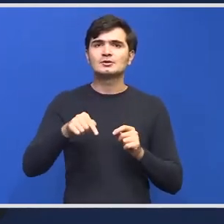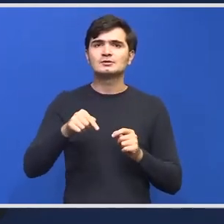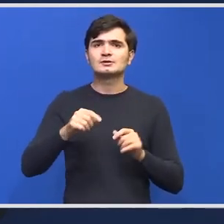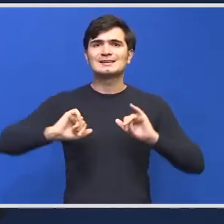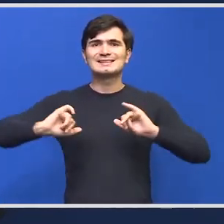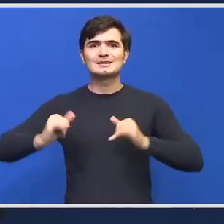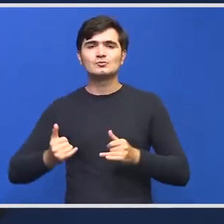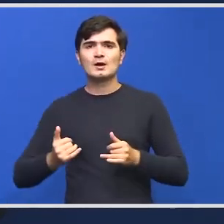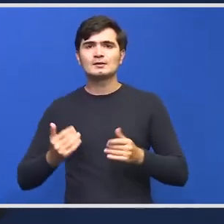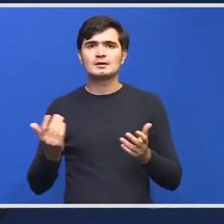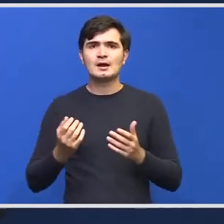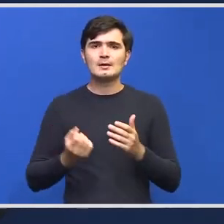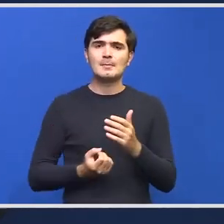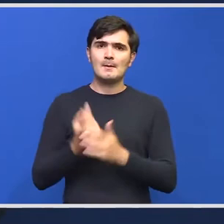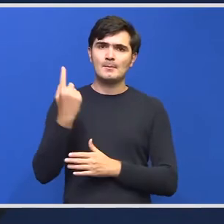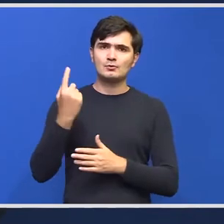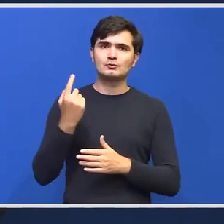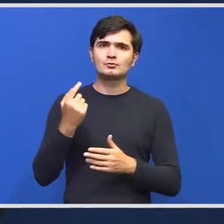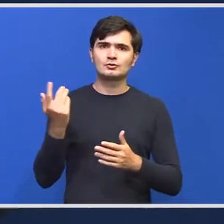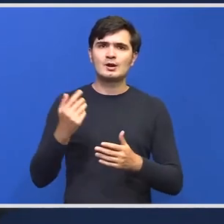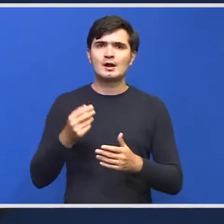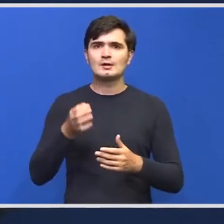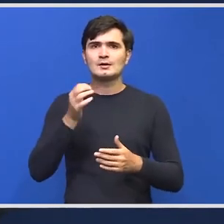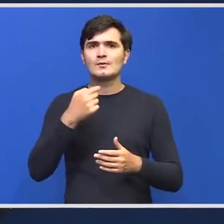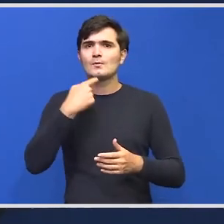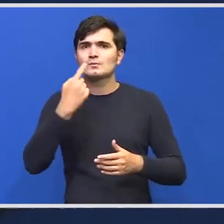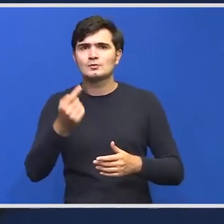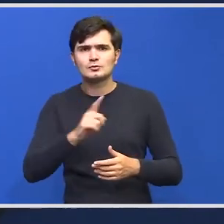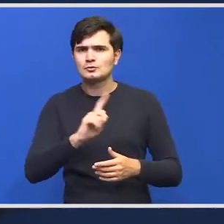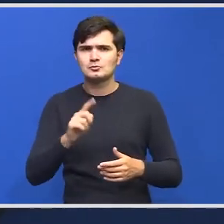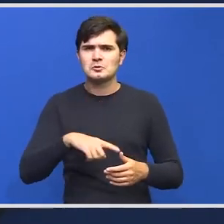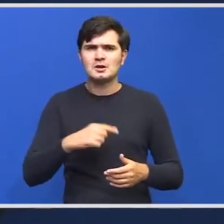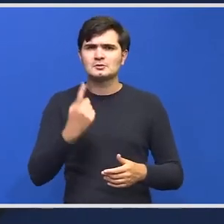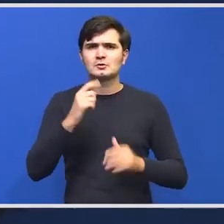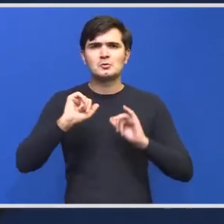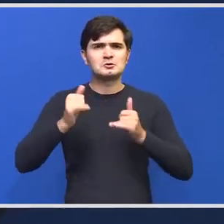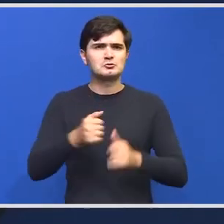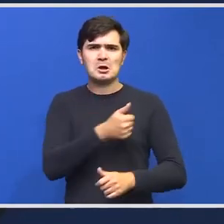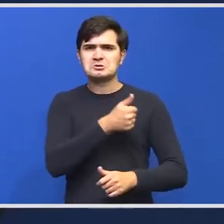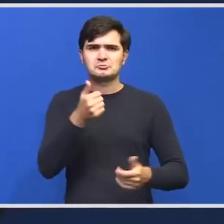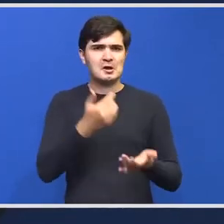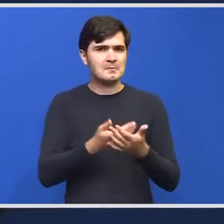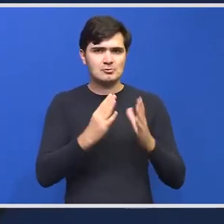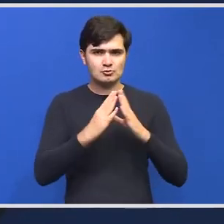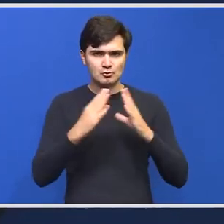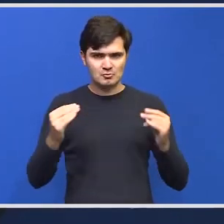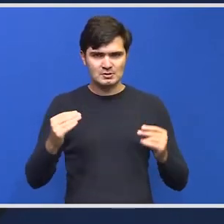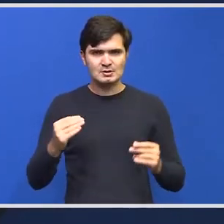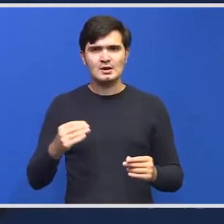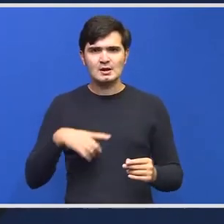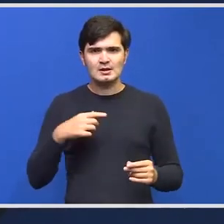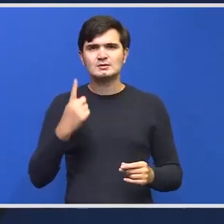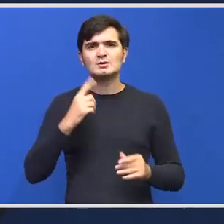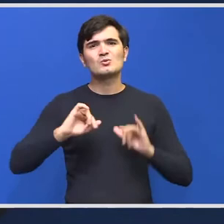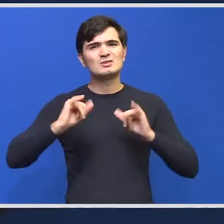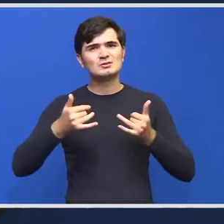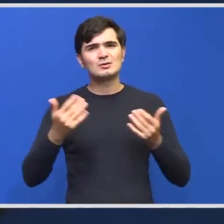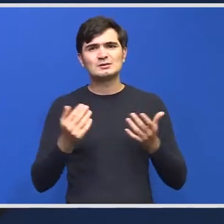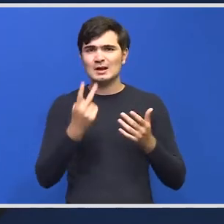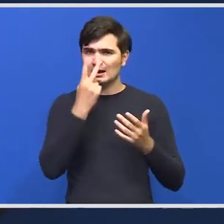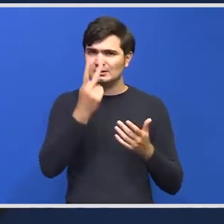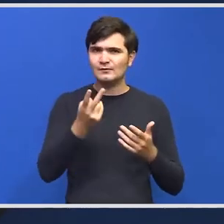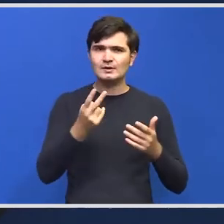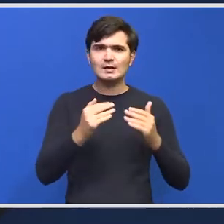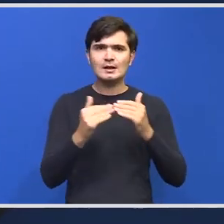această situație care a apărut și pe care o specific nu este o situație specifică României, este o situație care se regăsește la nivel